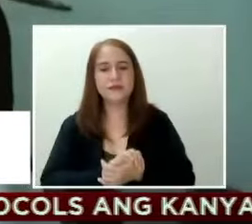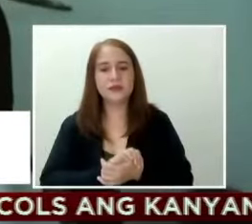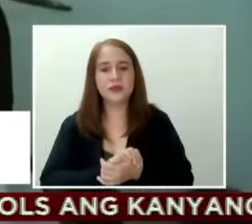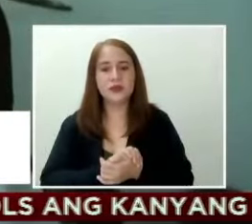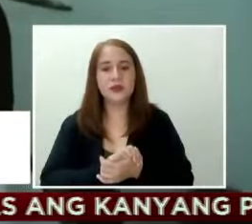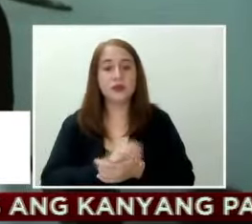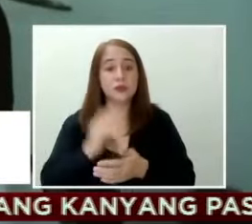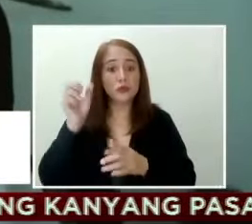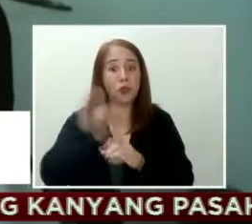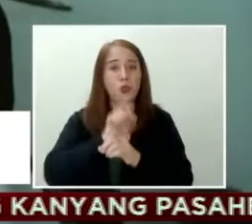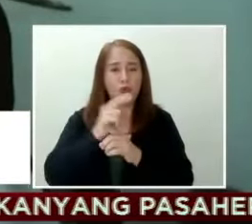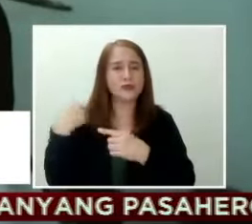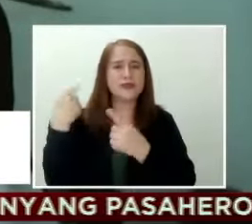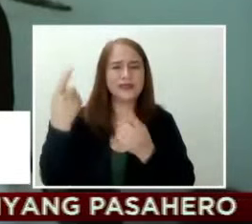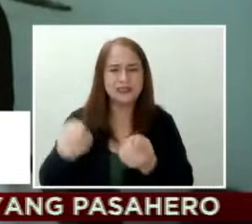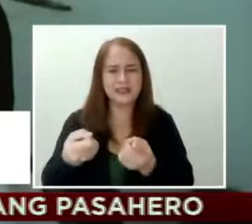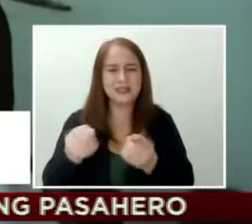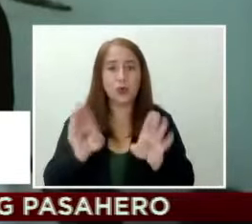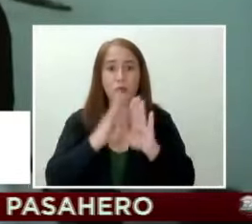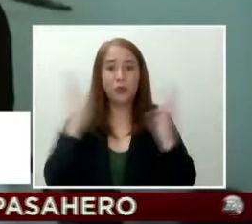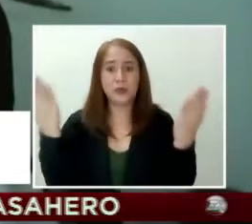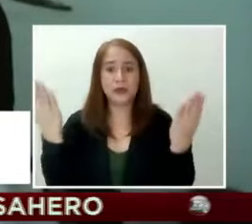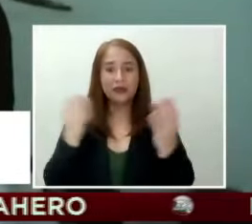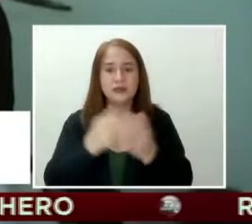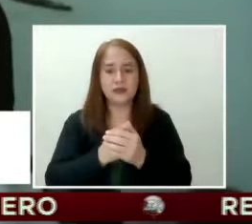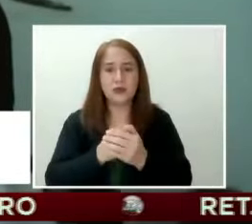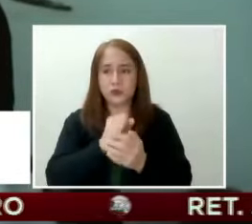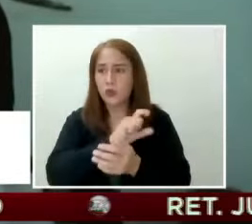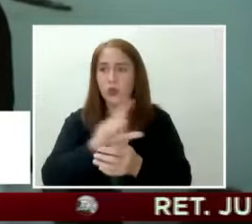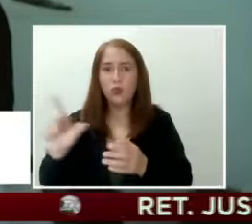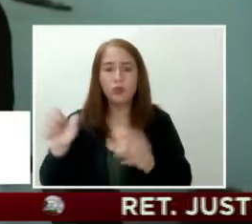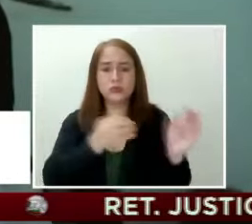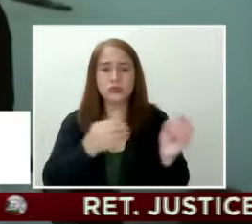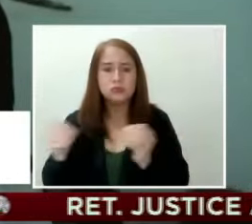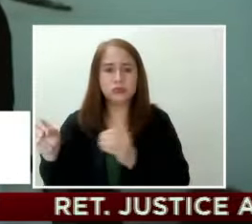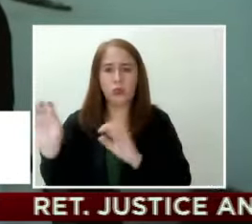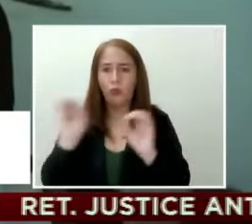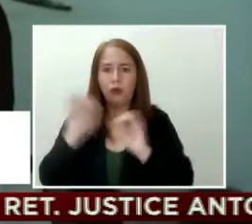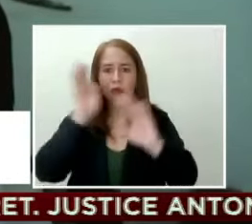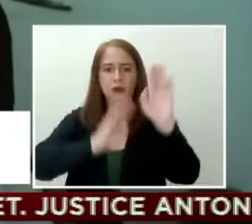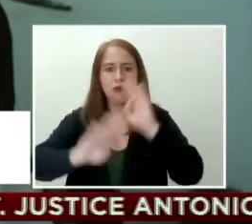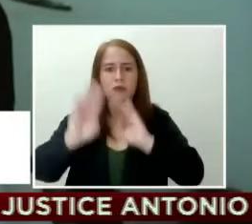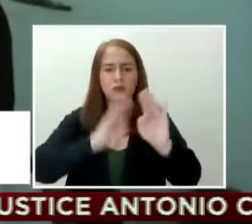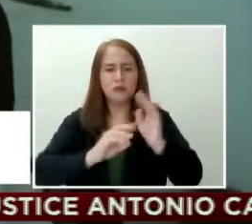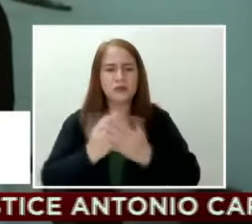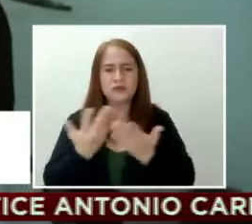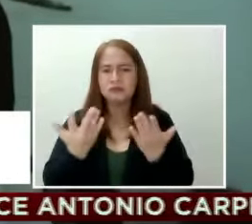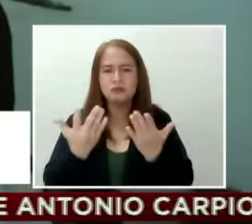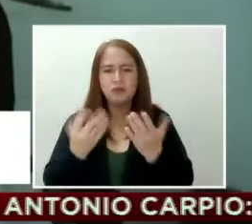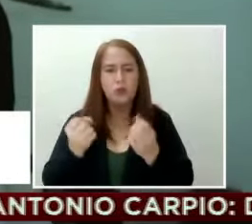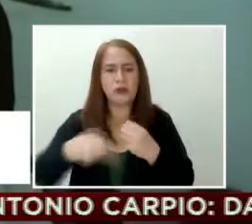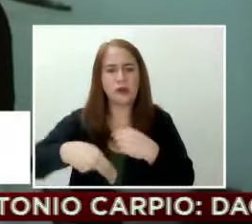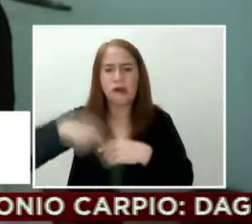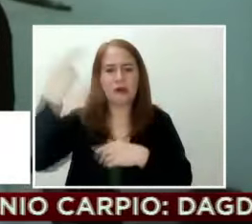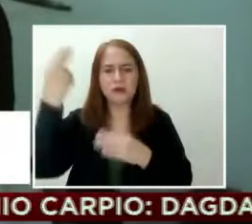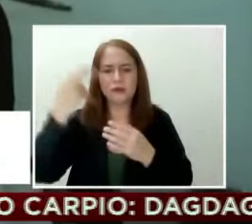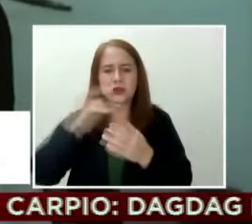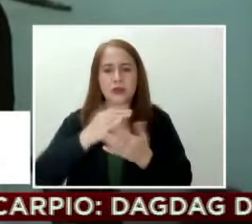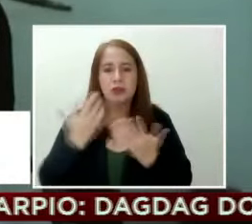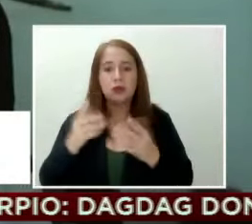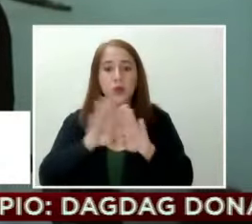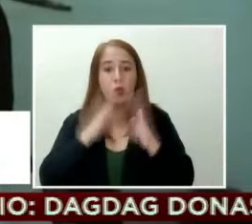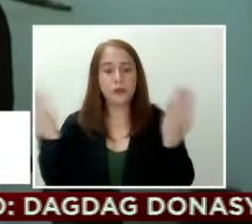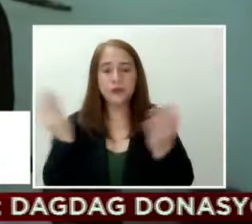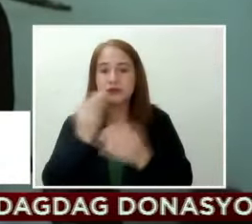noong Ogos, nagre-open na tayo. Lahat dito nag-ooperate noon. Wala namang problema, walang search. Nagbukas ng dining-in restaurant,